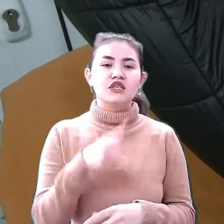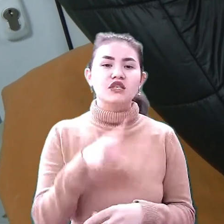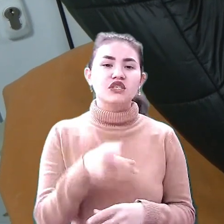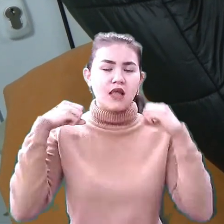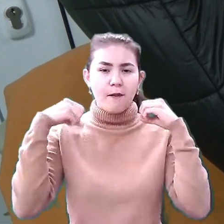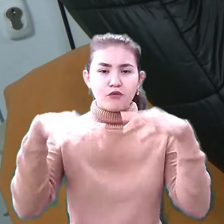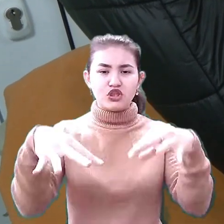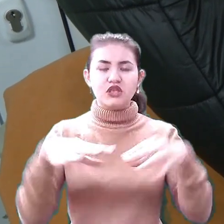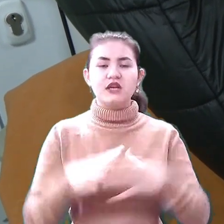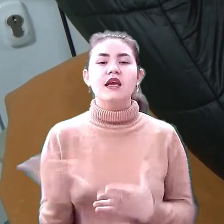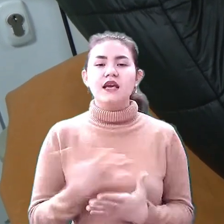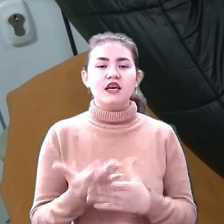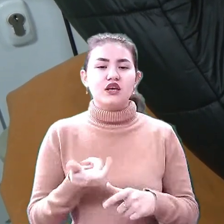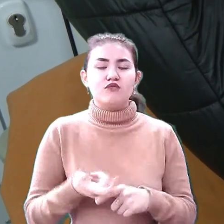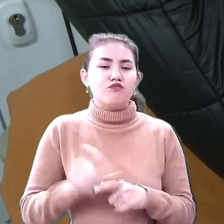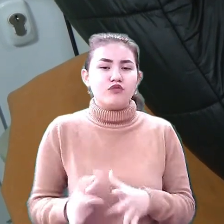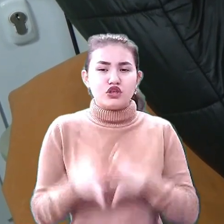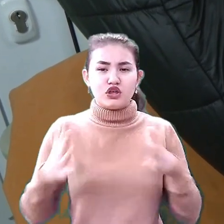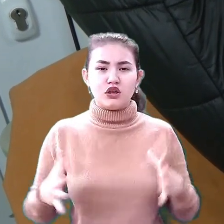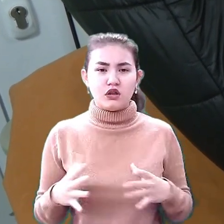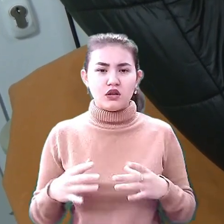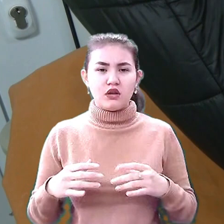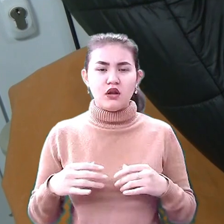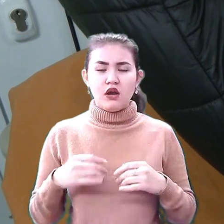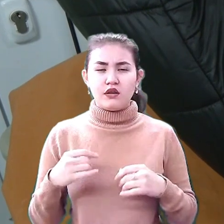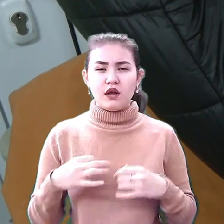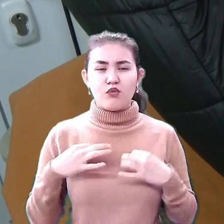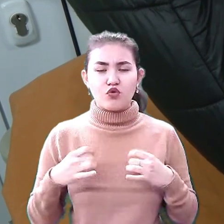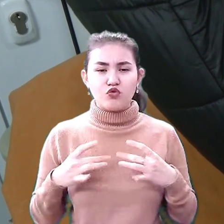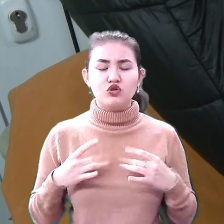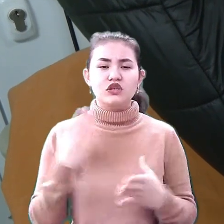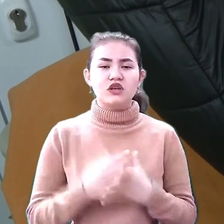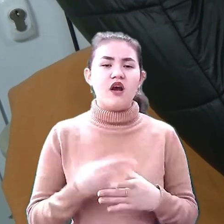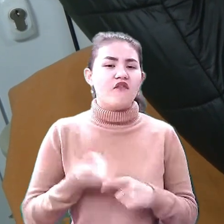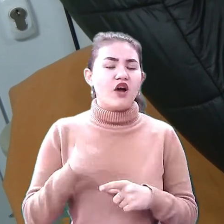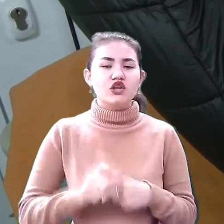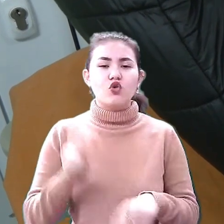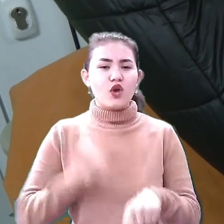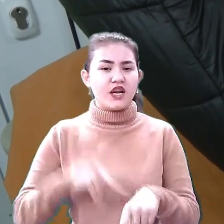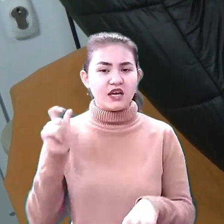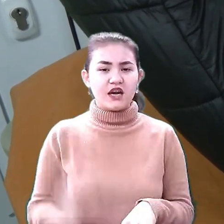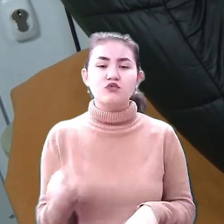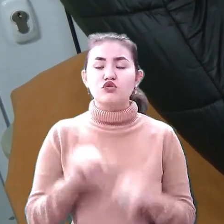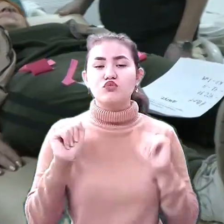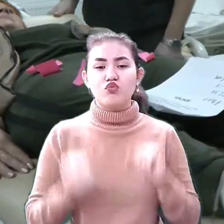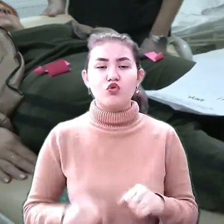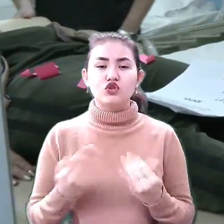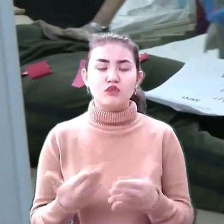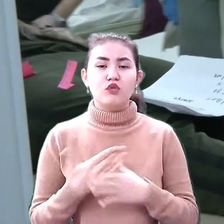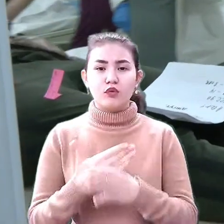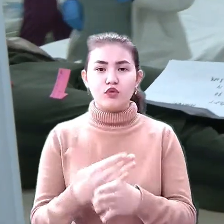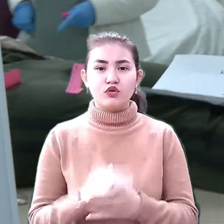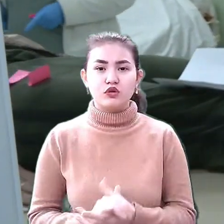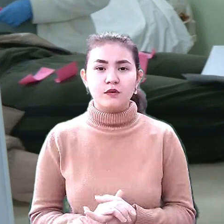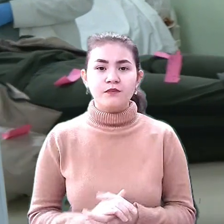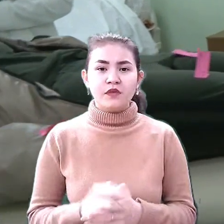ще більше напружують. Уявляю, як важко зараз лікарям, тому чи можуть, тим допомогти. Через